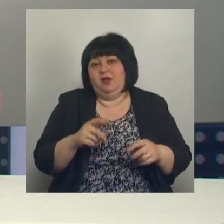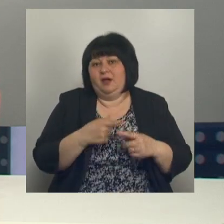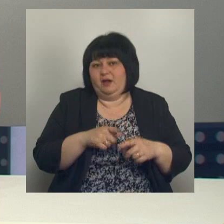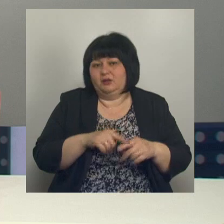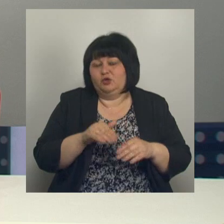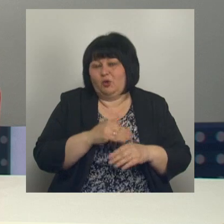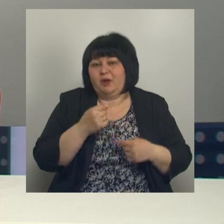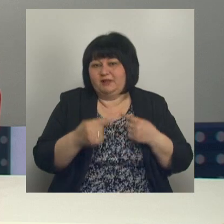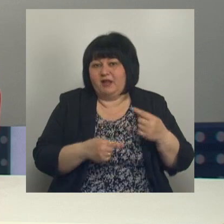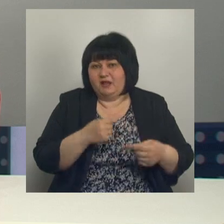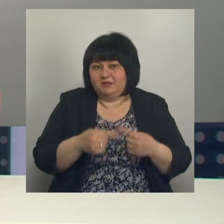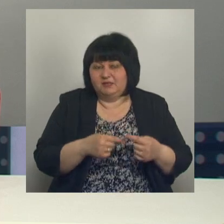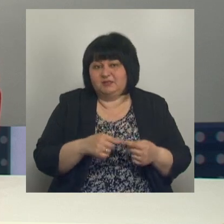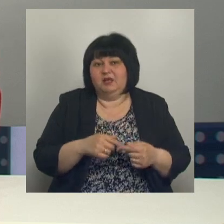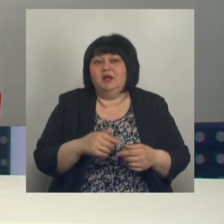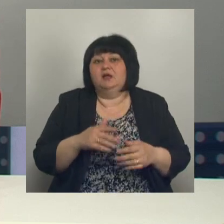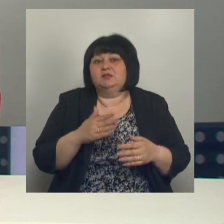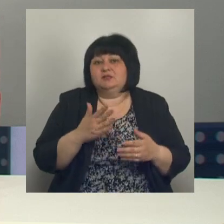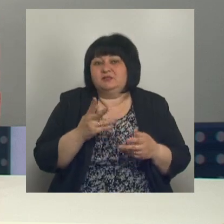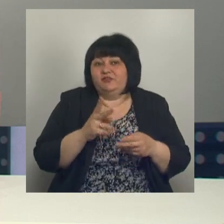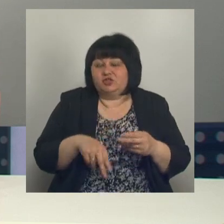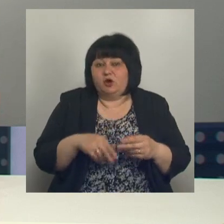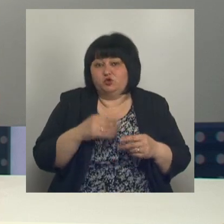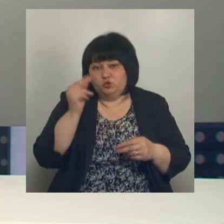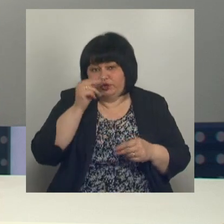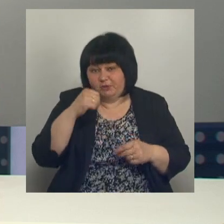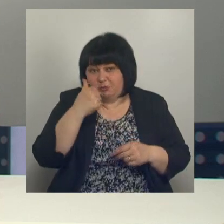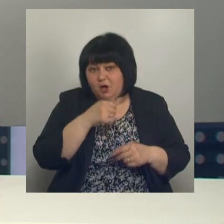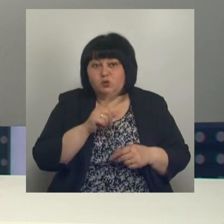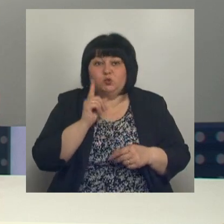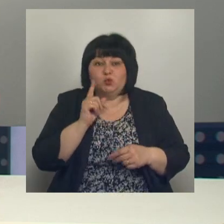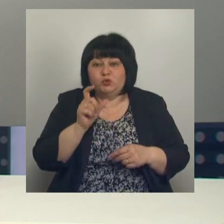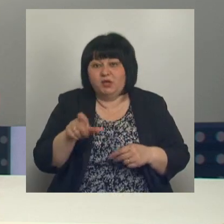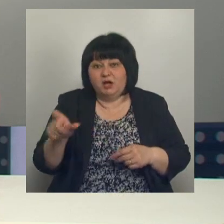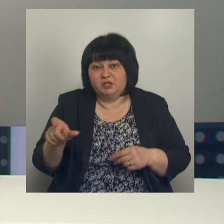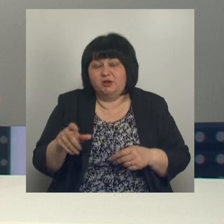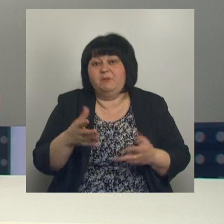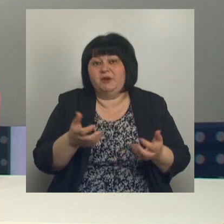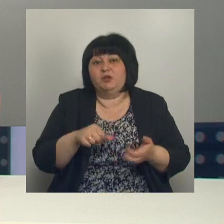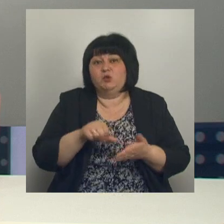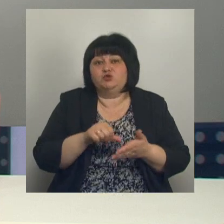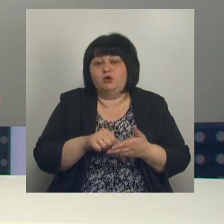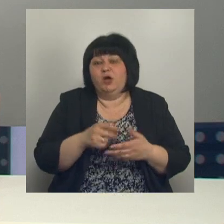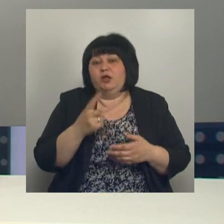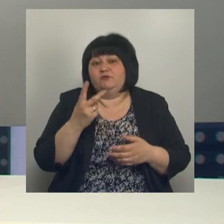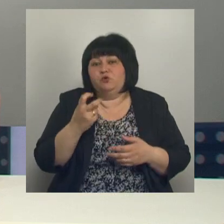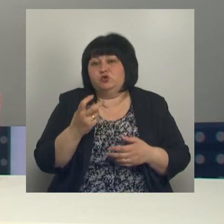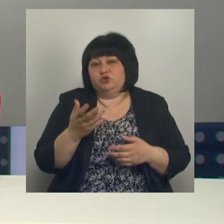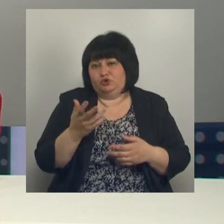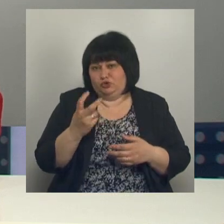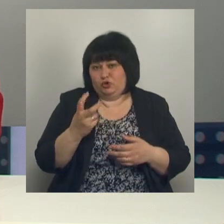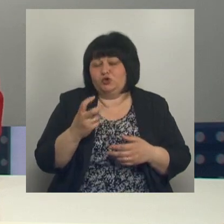муниципалитета. В завершающемся учебном году юные карачанцы приняли участие более чем в двух сотнях конкурсов,